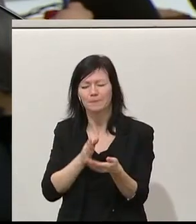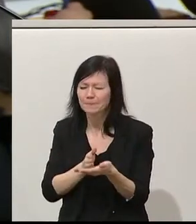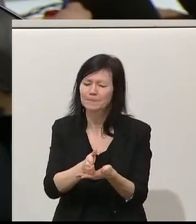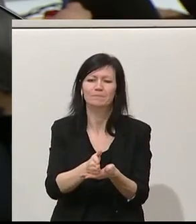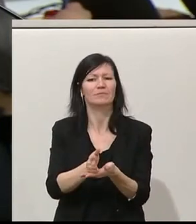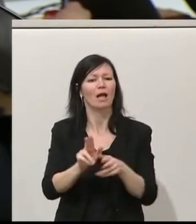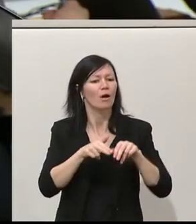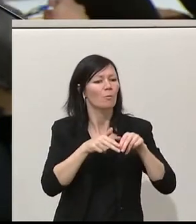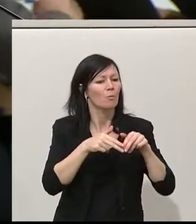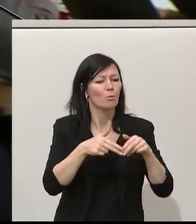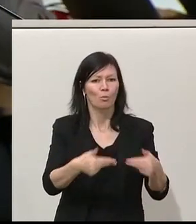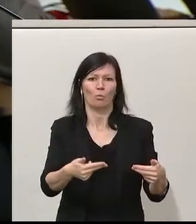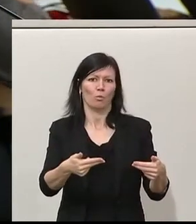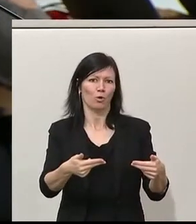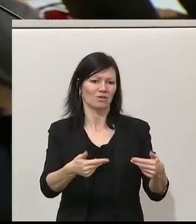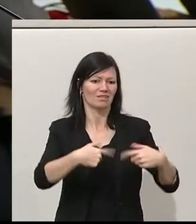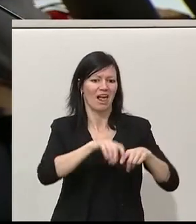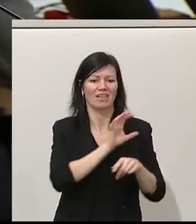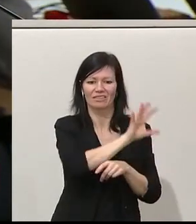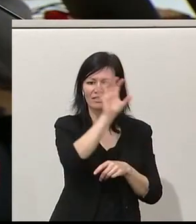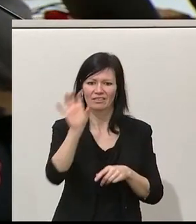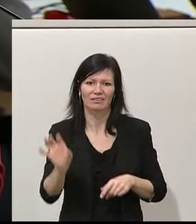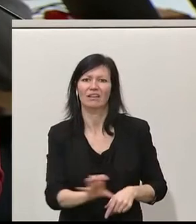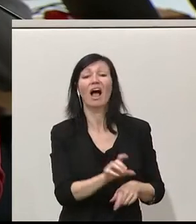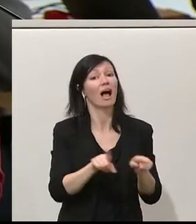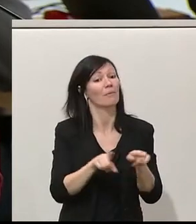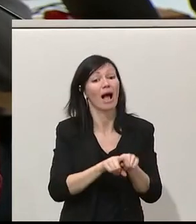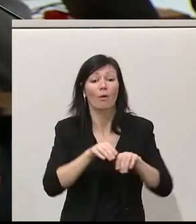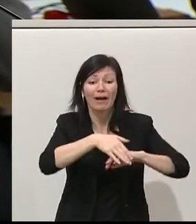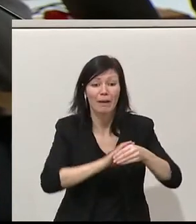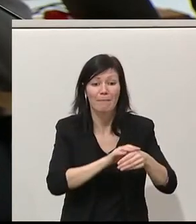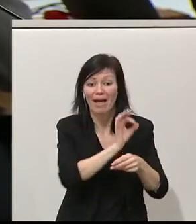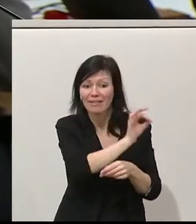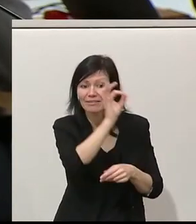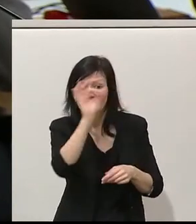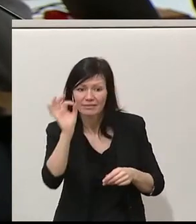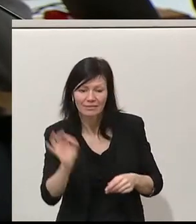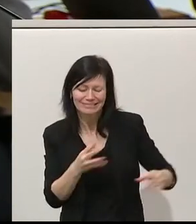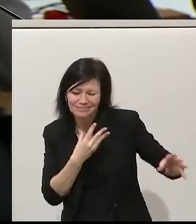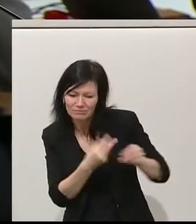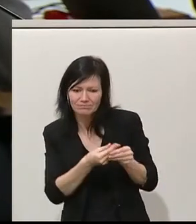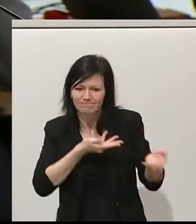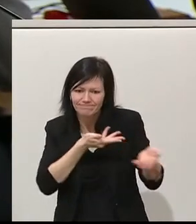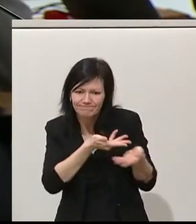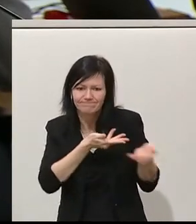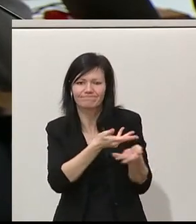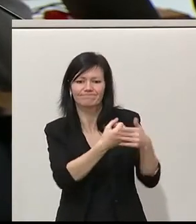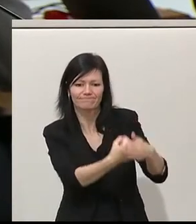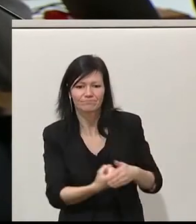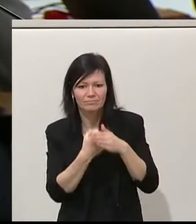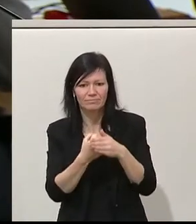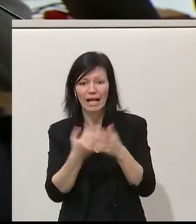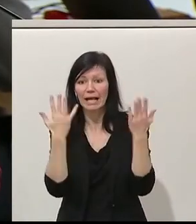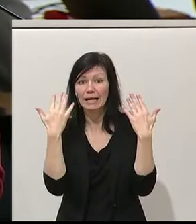Bund, in den Ländern, in den Gemeinden in die Umsetzung kommen, den Klimaschutz. Und es ist mir besonders wichtig, heute auch hier zu sagen, es ist kein